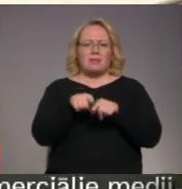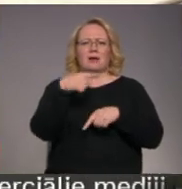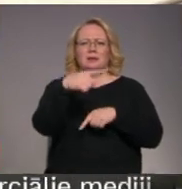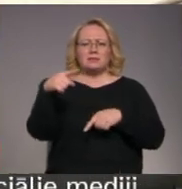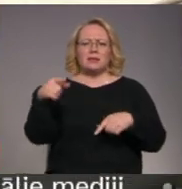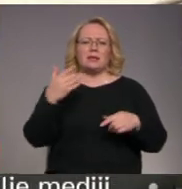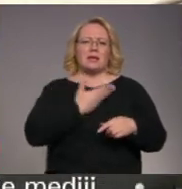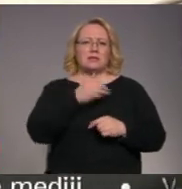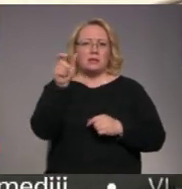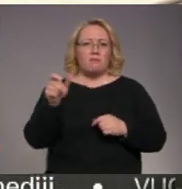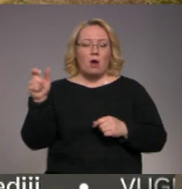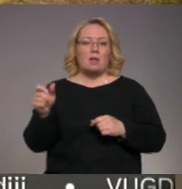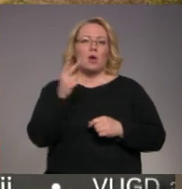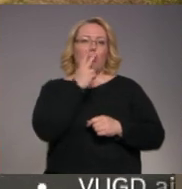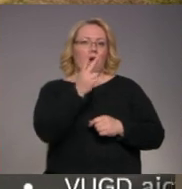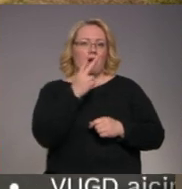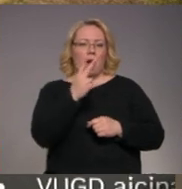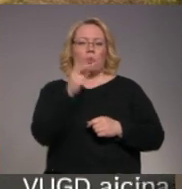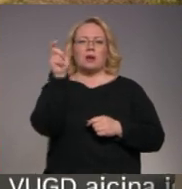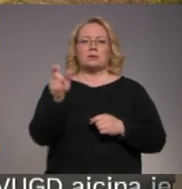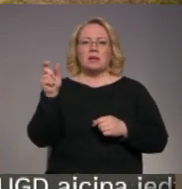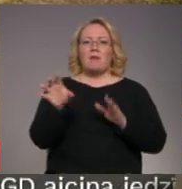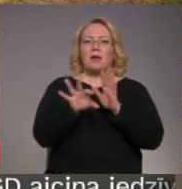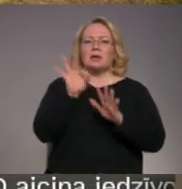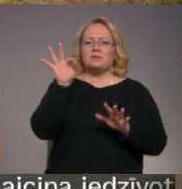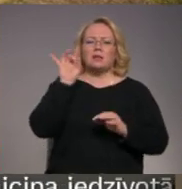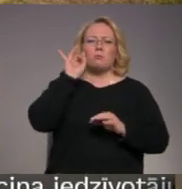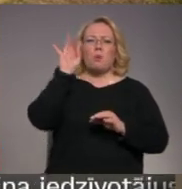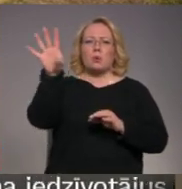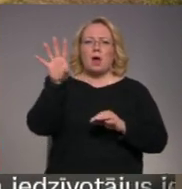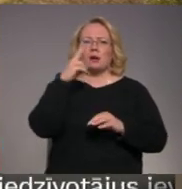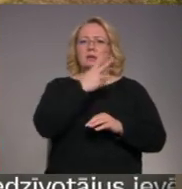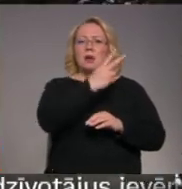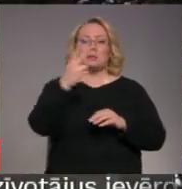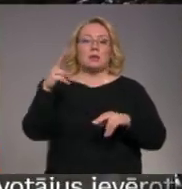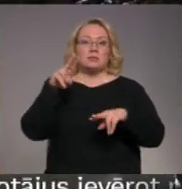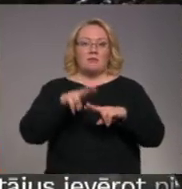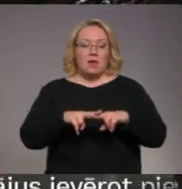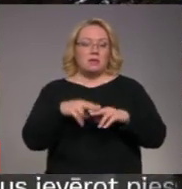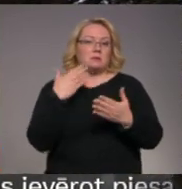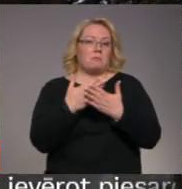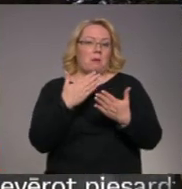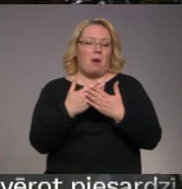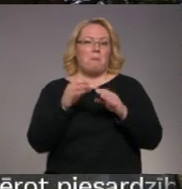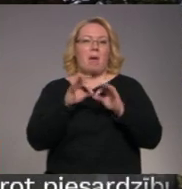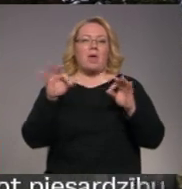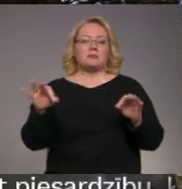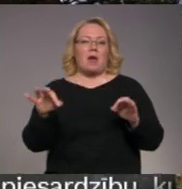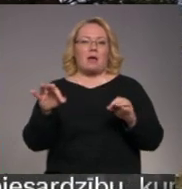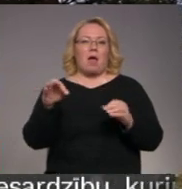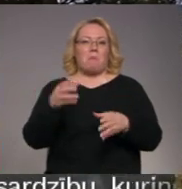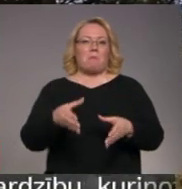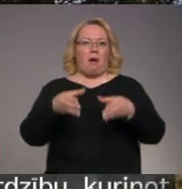vietējie iedzīvotāji. Novērojusi, ka cilvēki izvēlas vispopulārākās apskates vietas, piemēram, Mērsaga bāku.